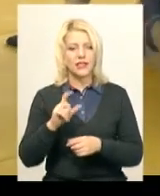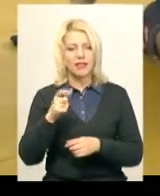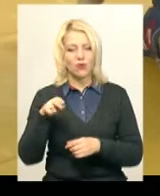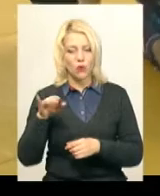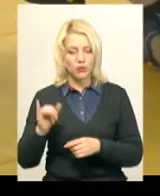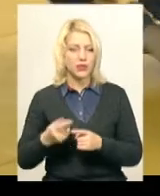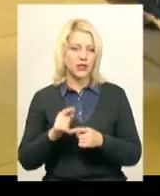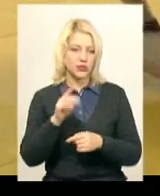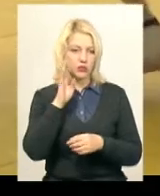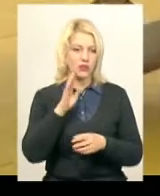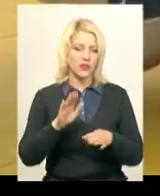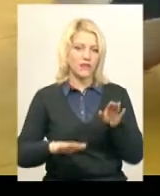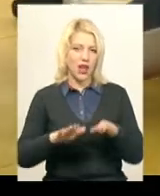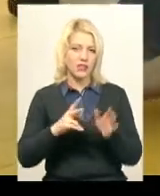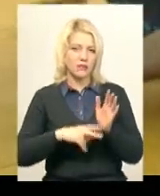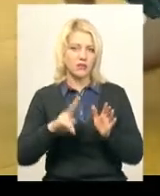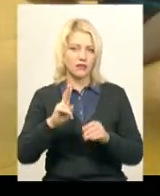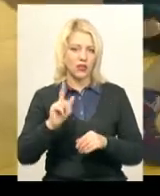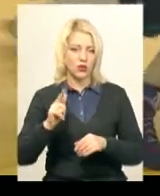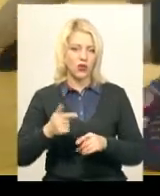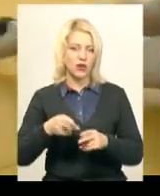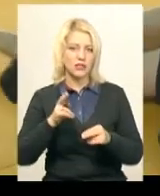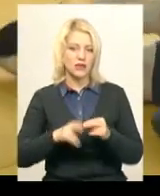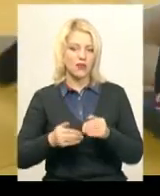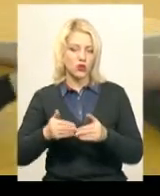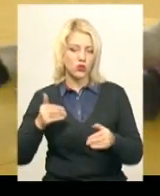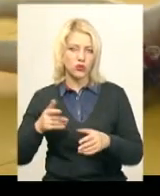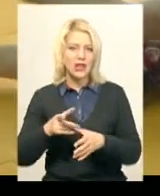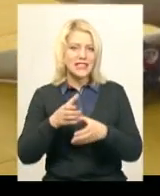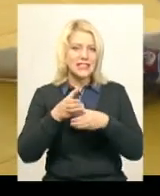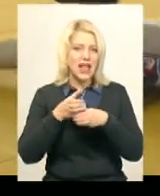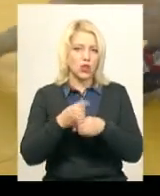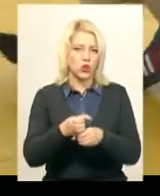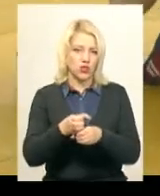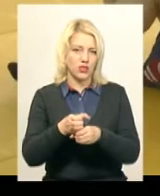ввезі 82 кілограми, завершує двобій достроковим задушливим прийомом.